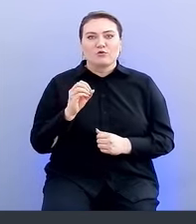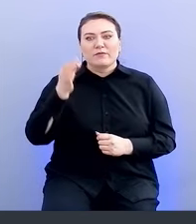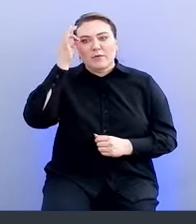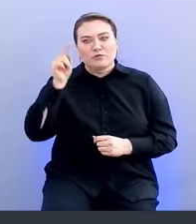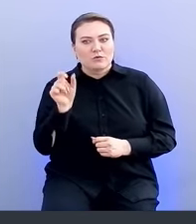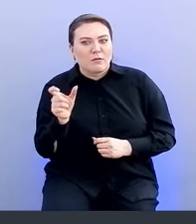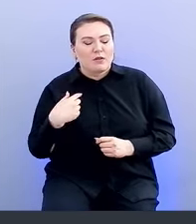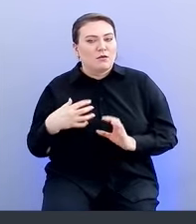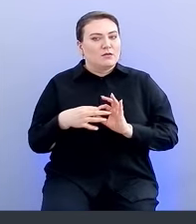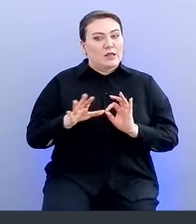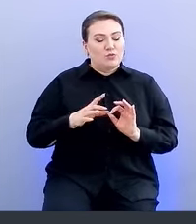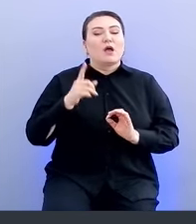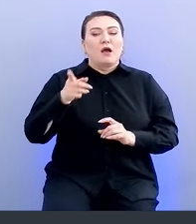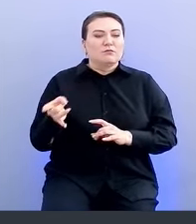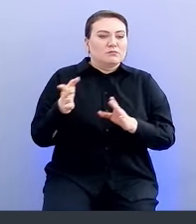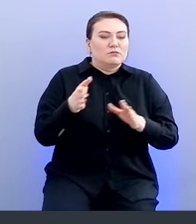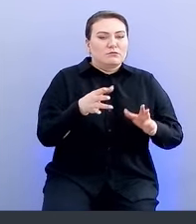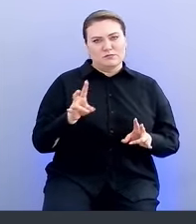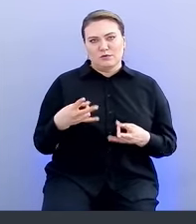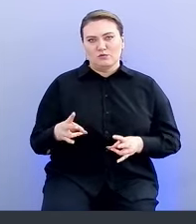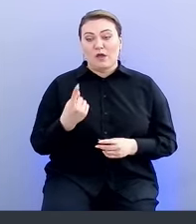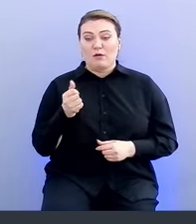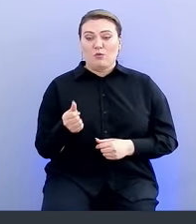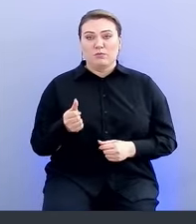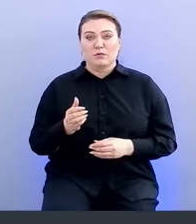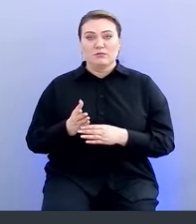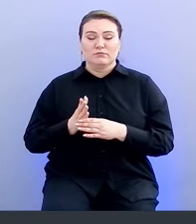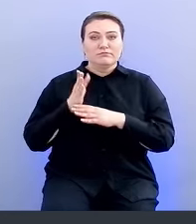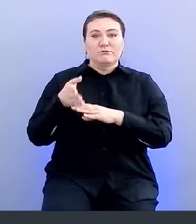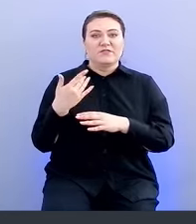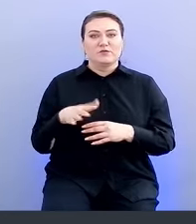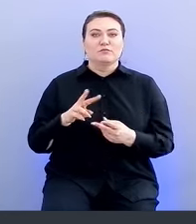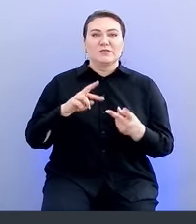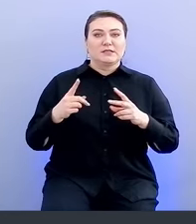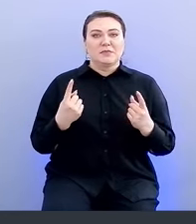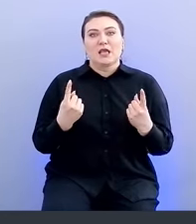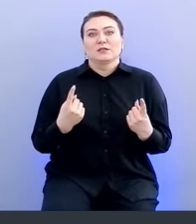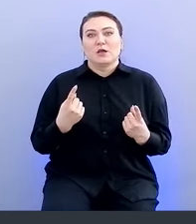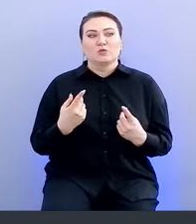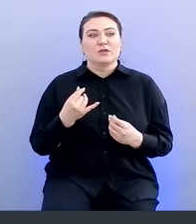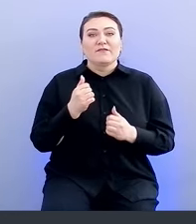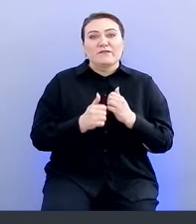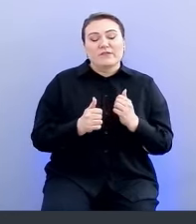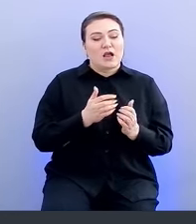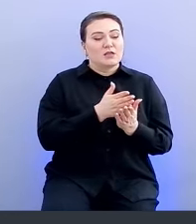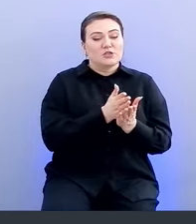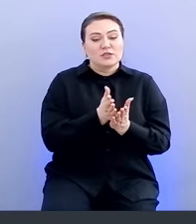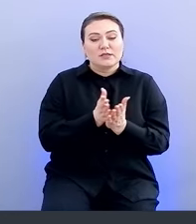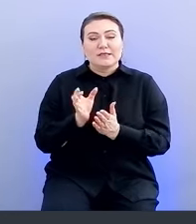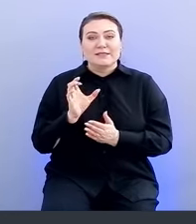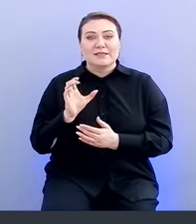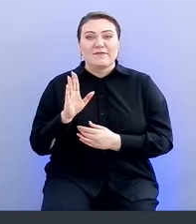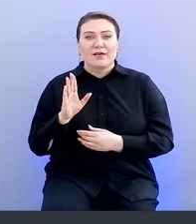компонент, и что он к нам не относится. Да, то есть одна кнопка, и также меняется статус, или в рамках каждой CVE-шки можно